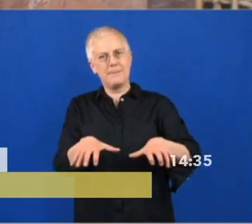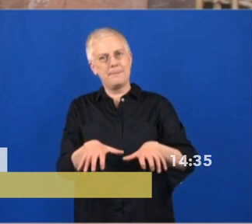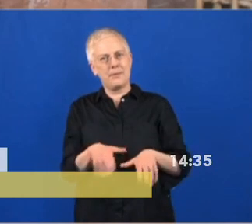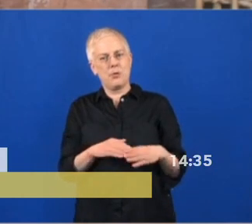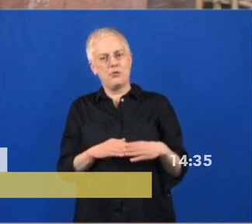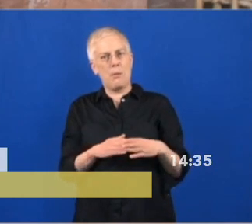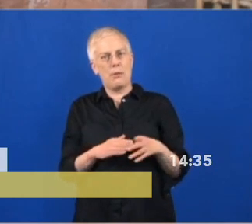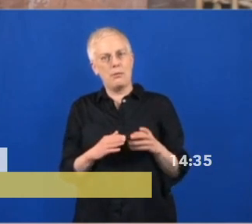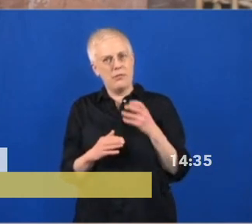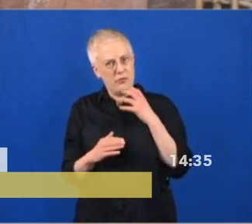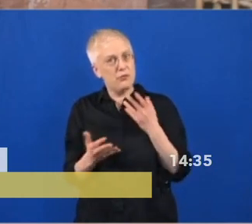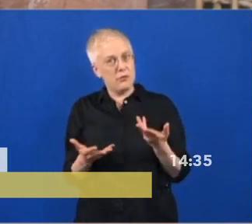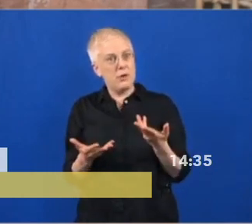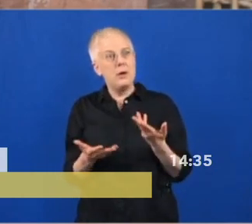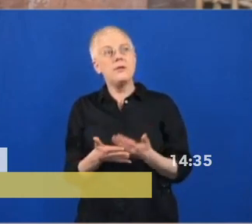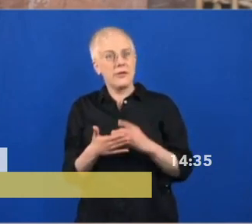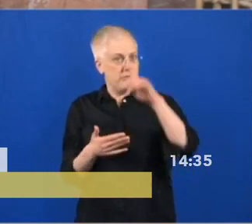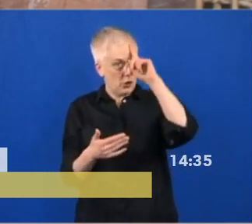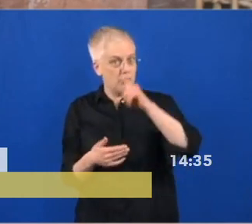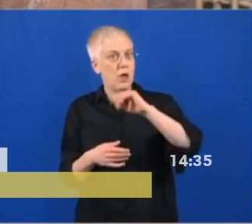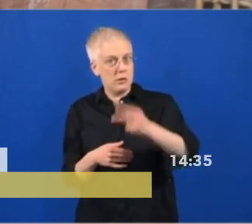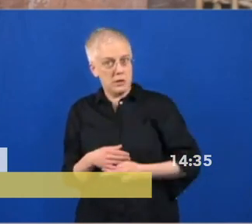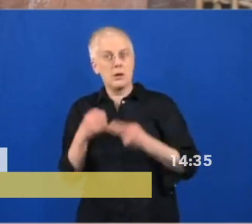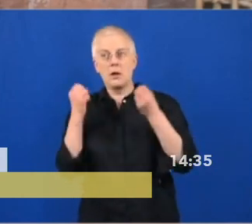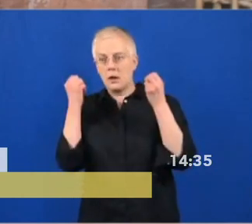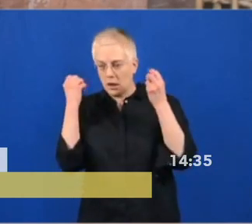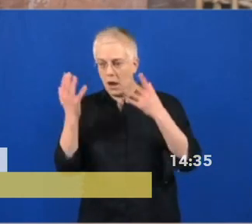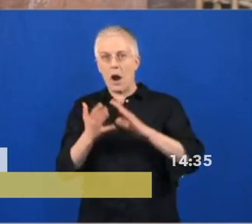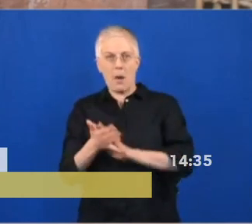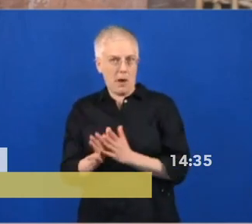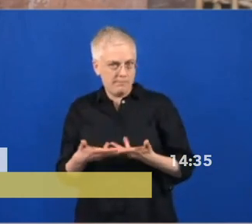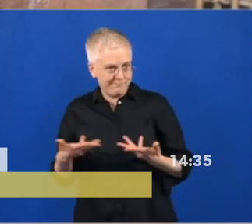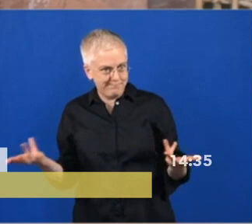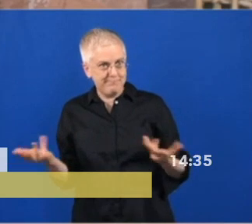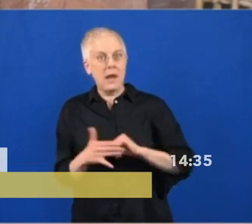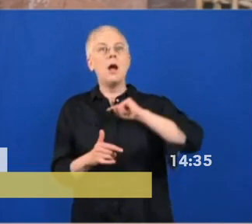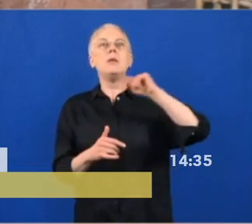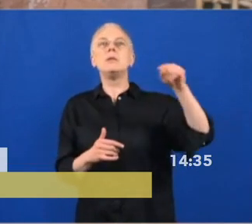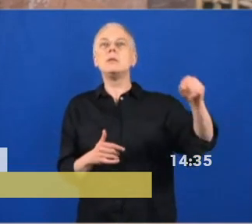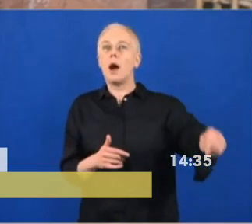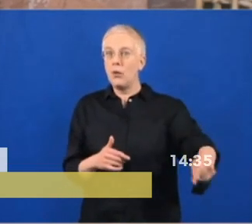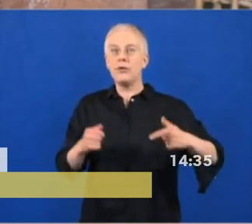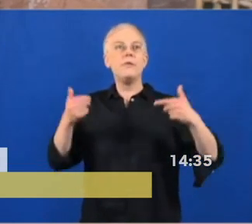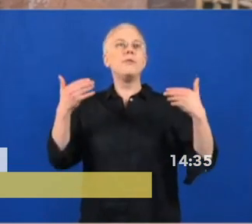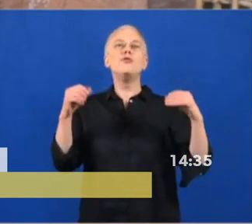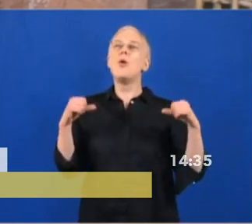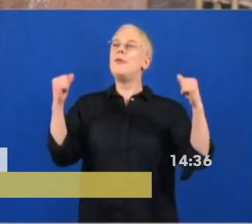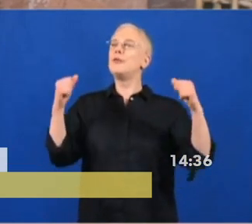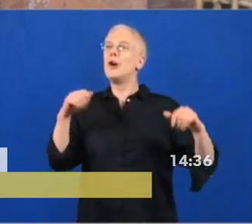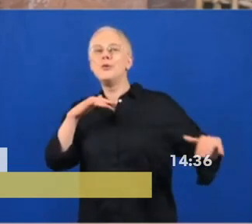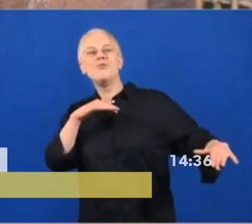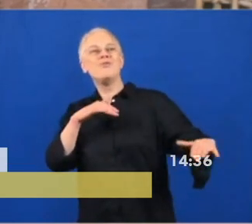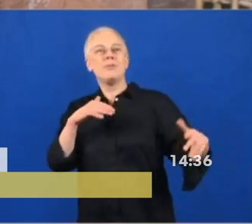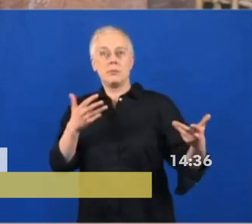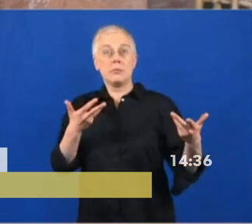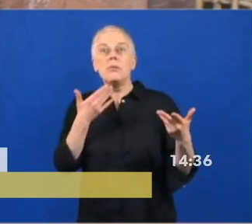ganz Deutschland, dass der Aufenthalt an der frischen Luft, das Bewegen an der frischen Luft alleine oder in häuslichen Gemeinschaften von